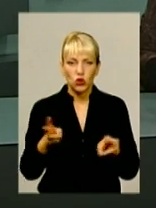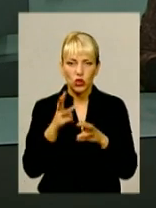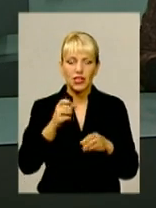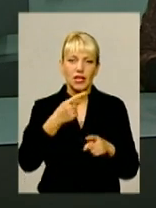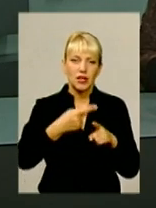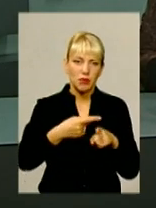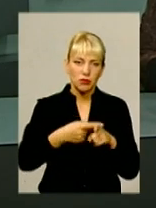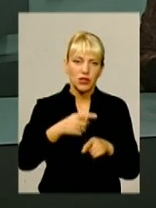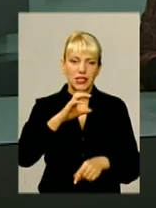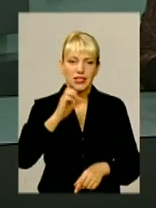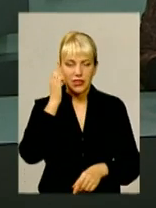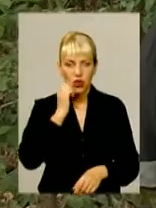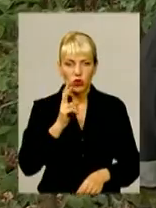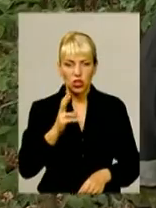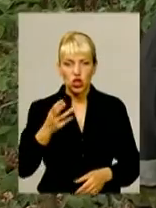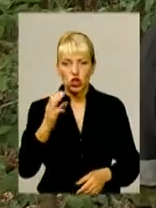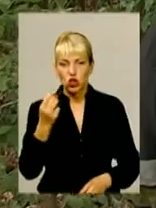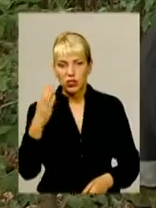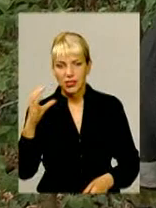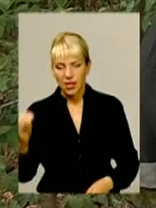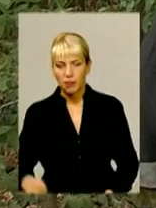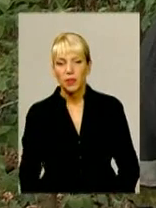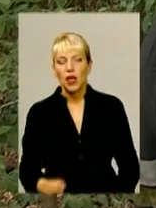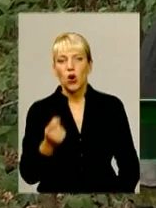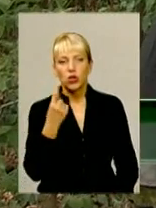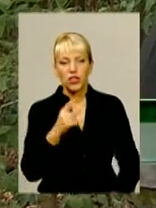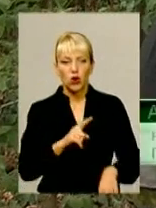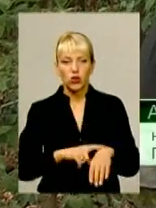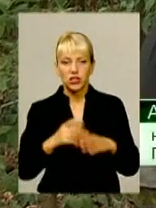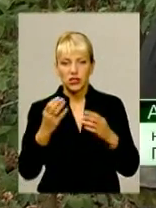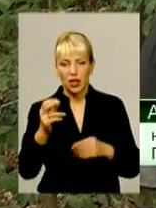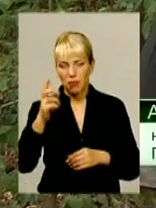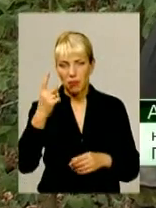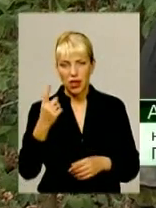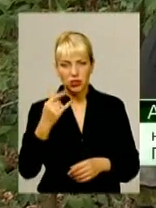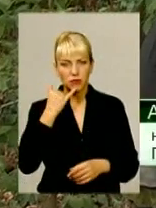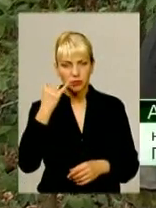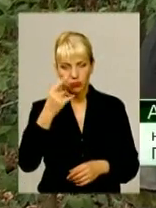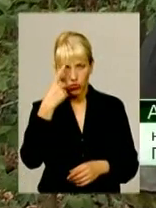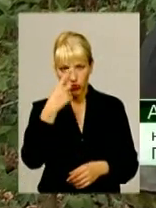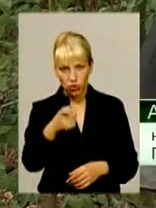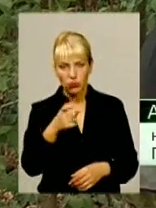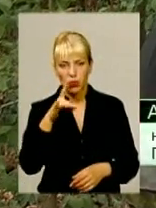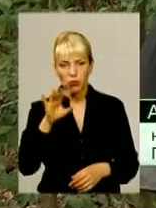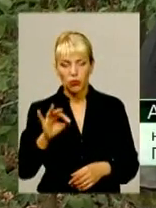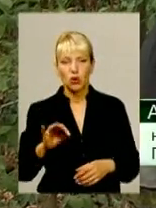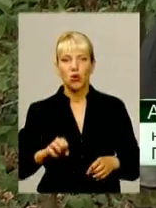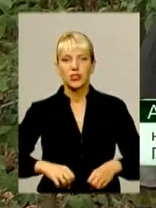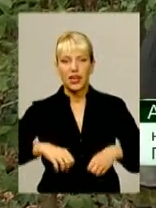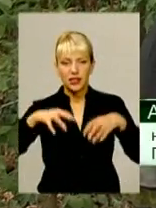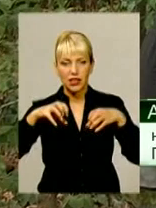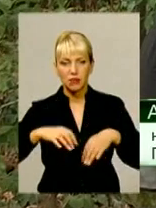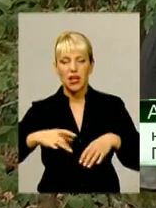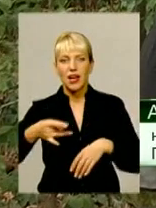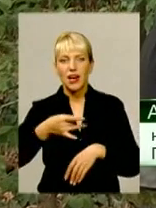шосе та Прибузької. В 11-й годині дня на Першу державну пожежну рятувальну частину поступило повідомлення про густе задимлення в